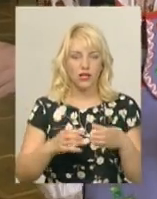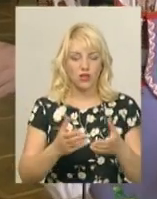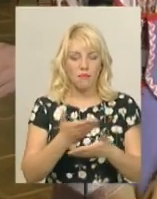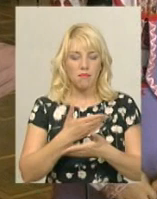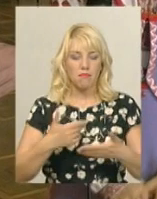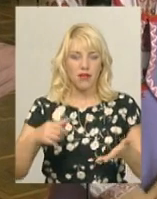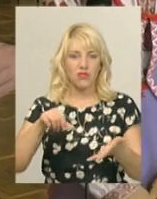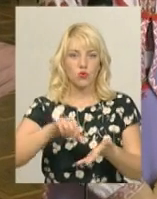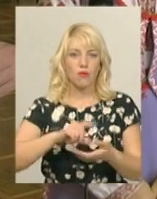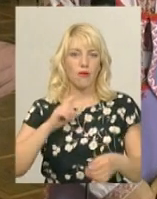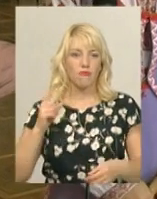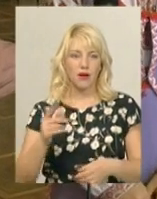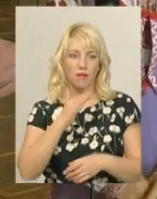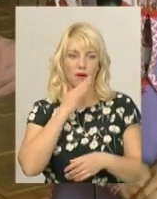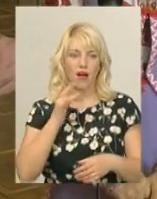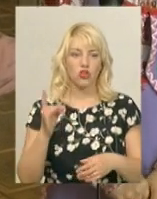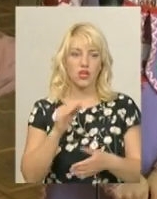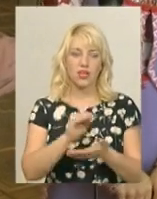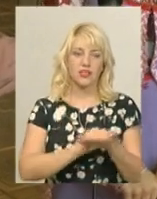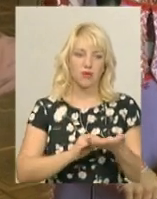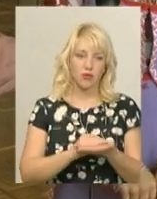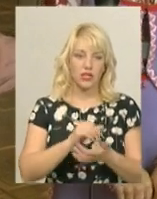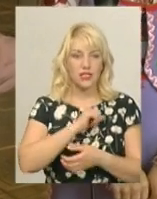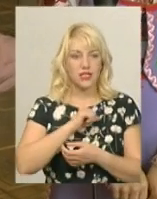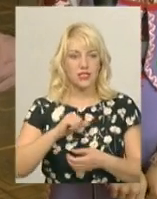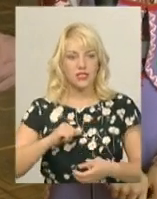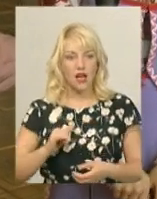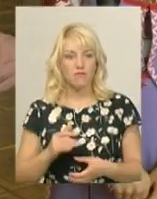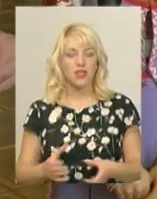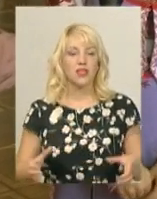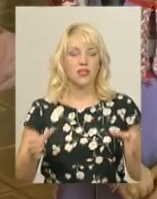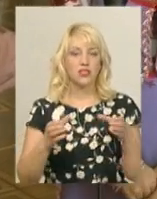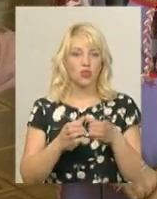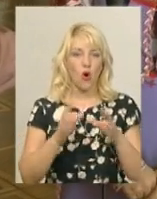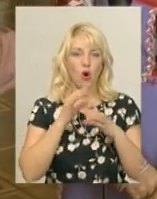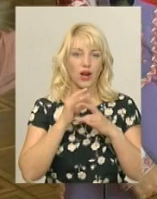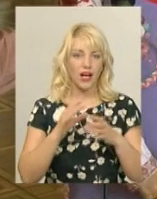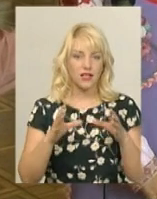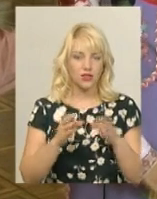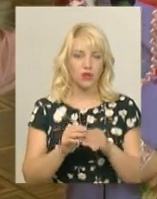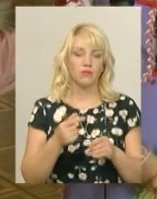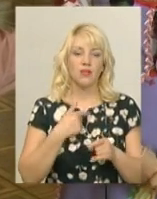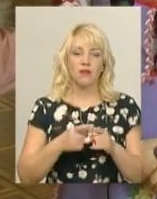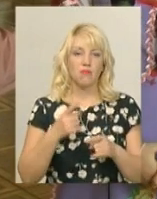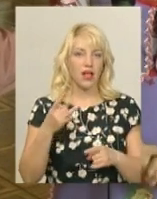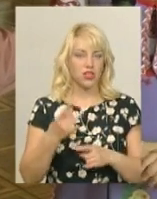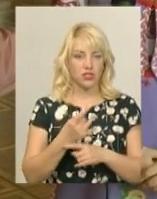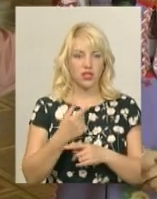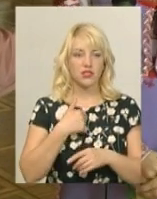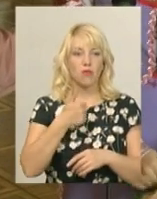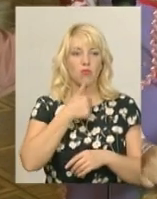репетували самі і з оркестром було дуже цікаво перший раз спробувати. Це великий для нас